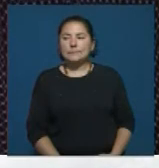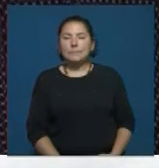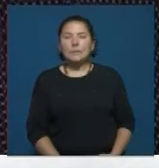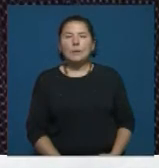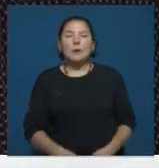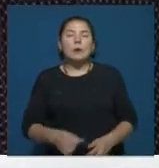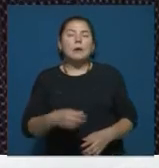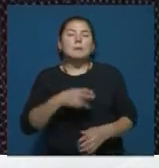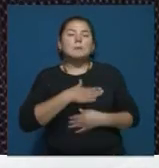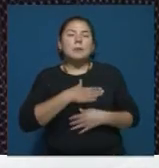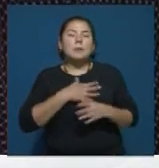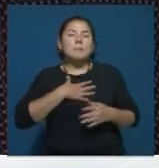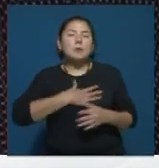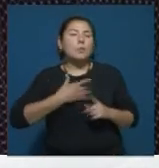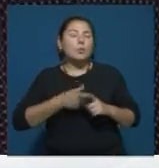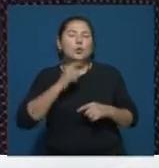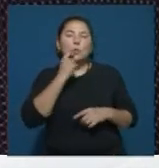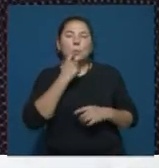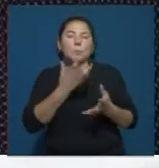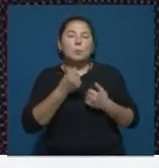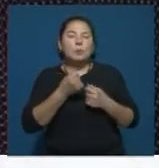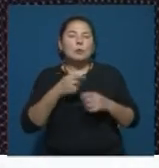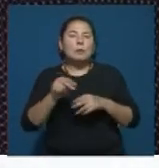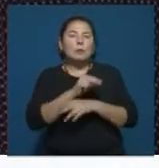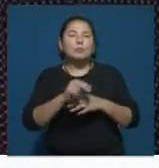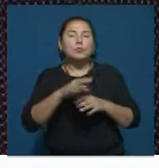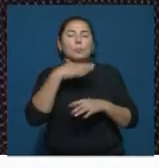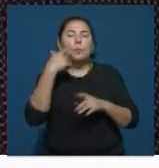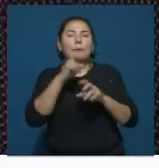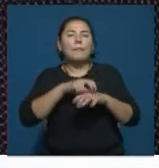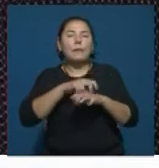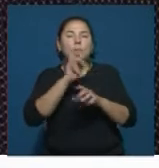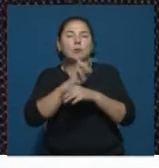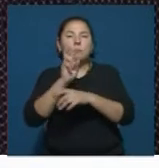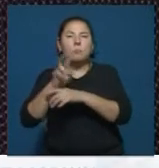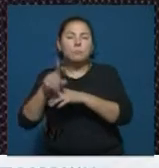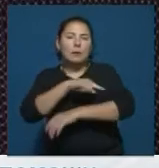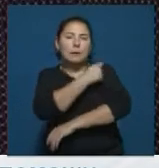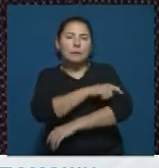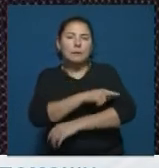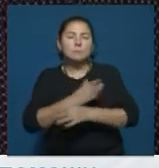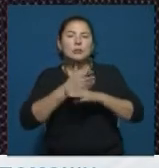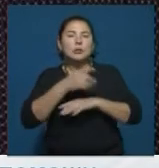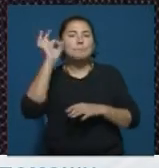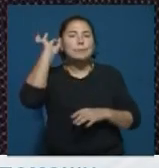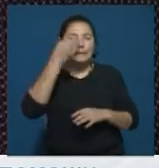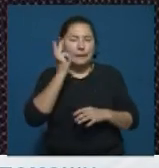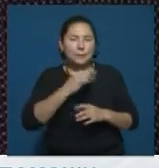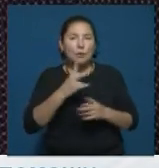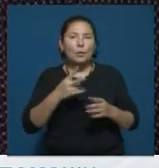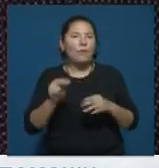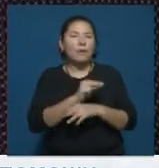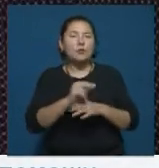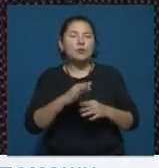Смерть мужа я переживала очень трудно. Получила стресс, лечилась у многих врачей, обивала пороги больниц, посещала психиатров. Но